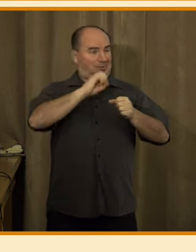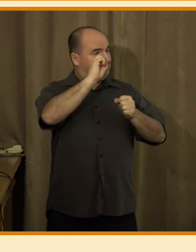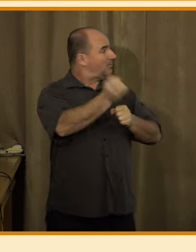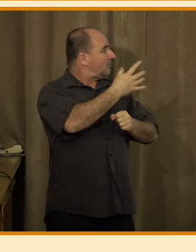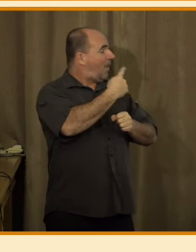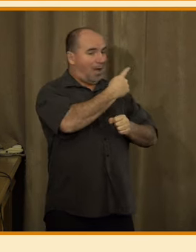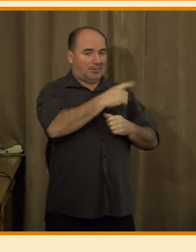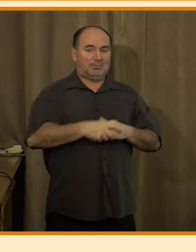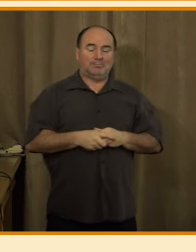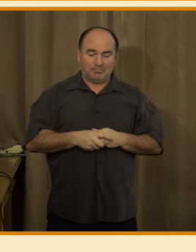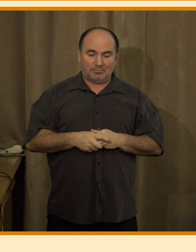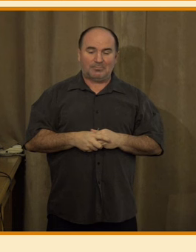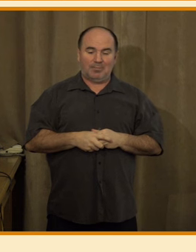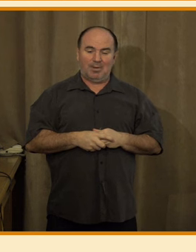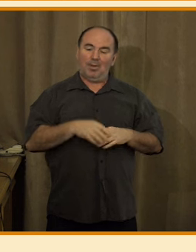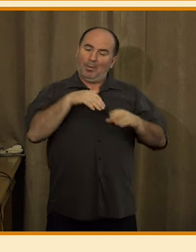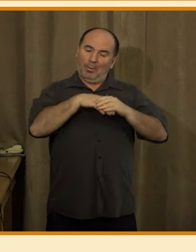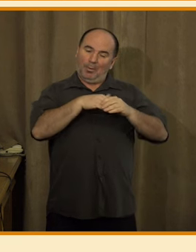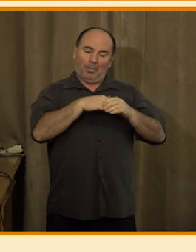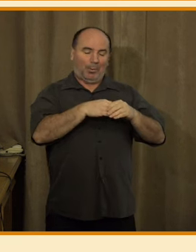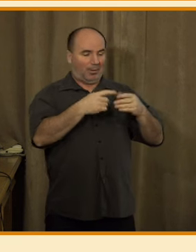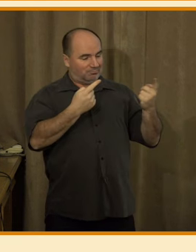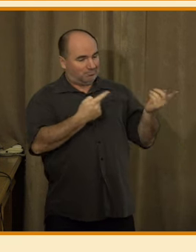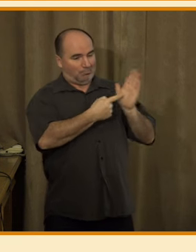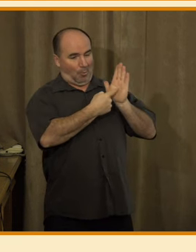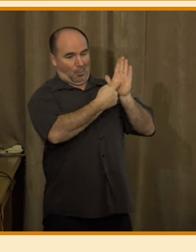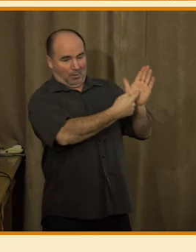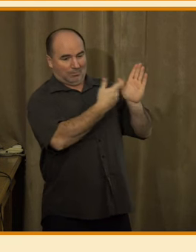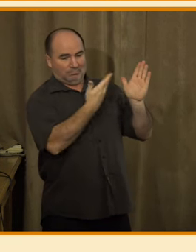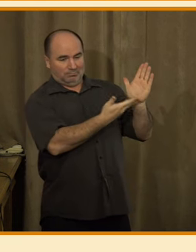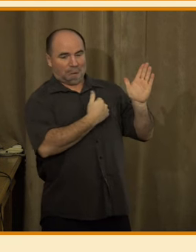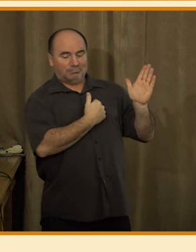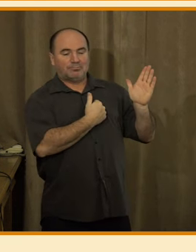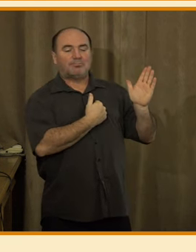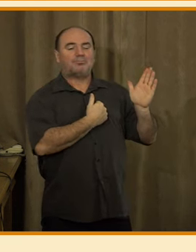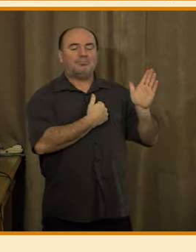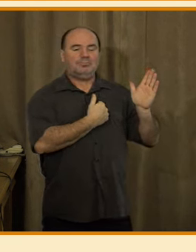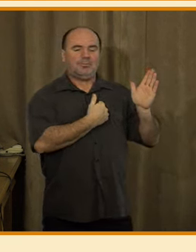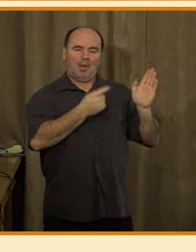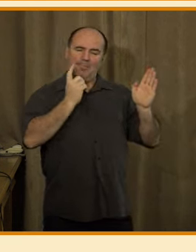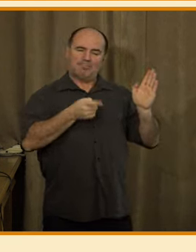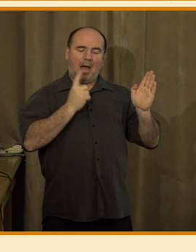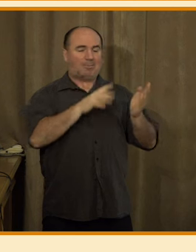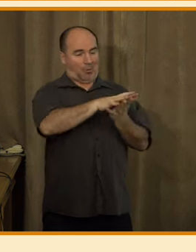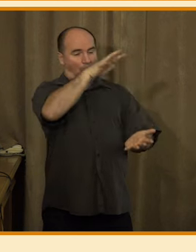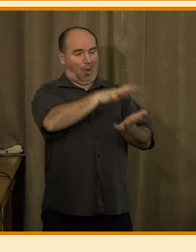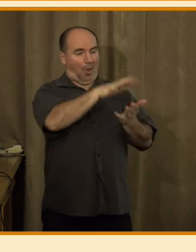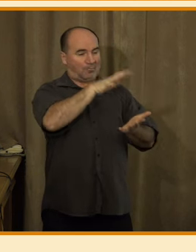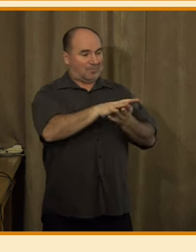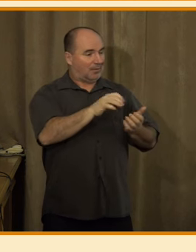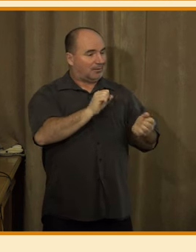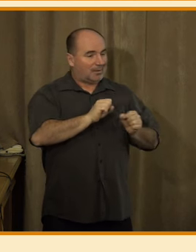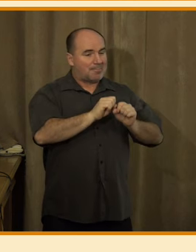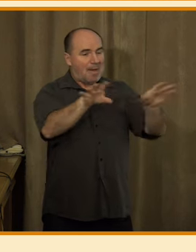ten je věnován tomu, jestli by měly být obsahy ve spravodajských